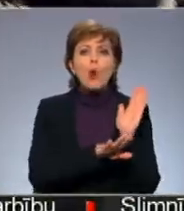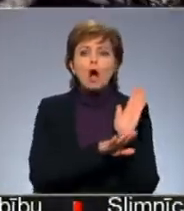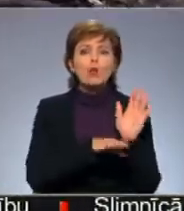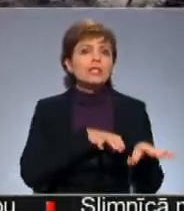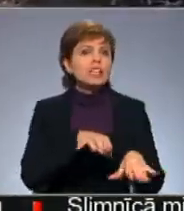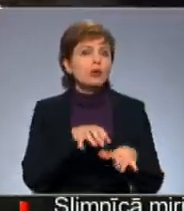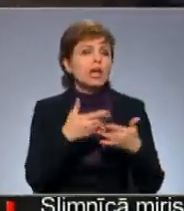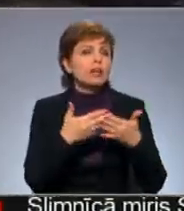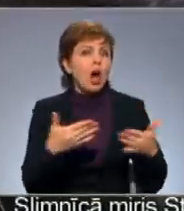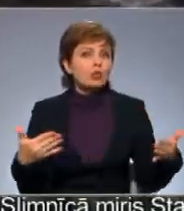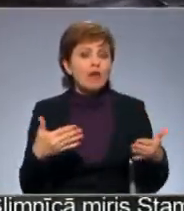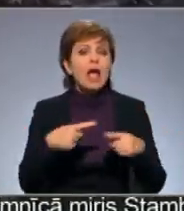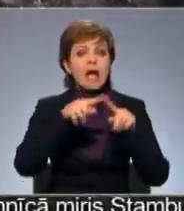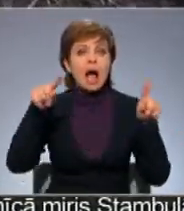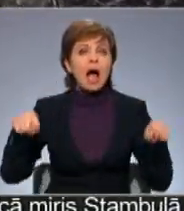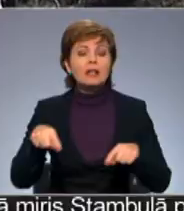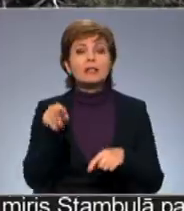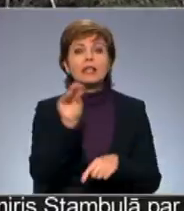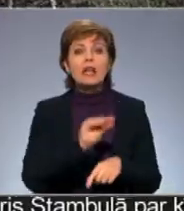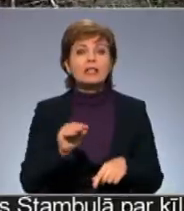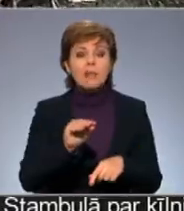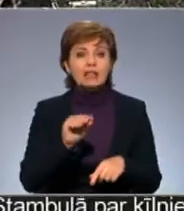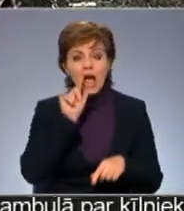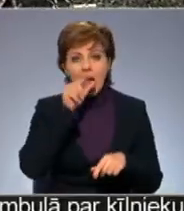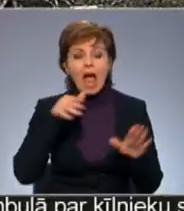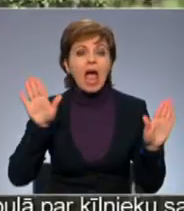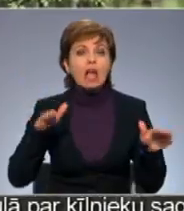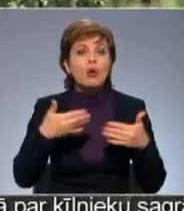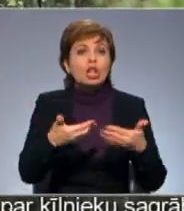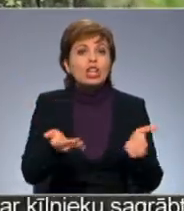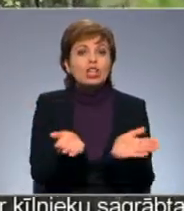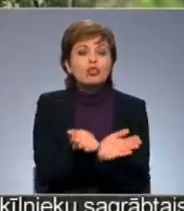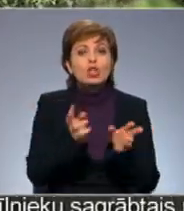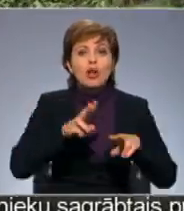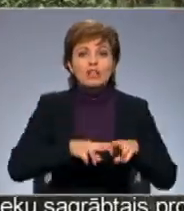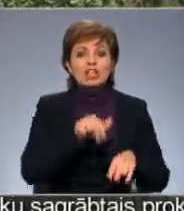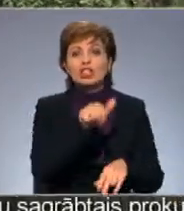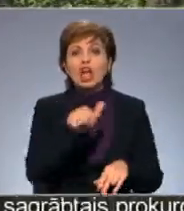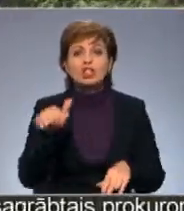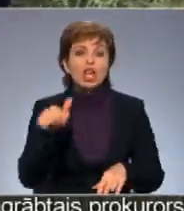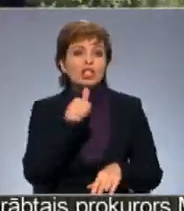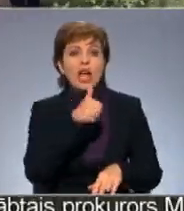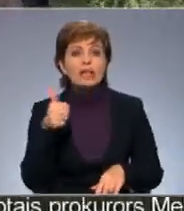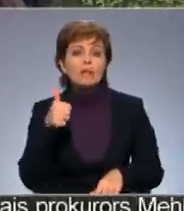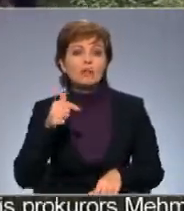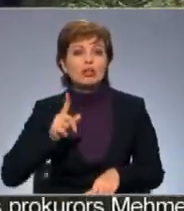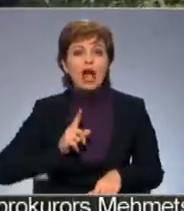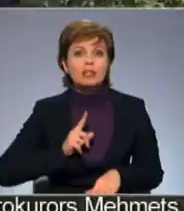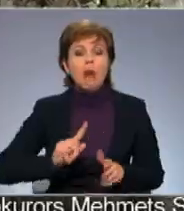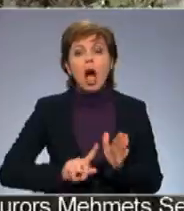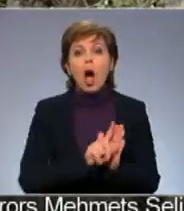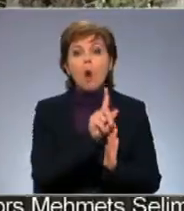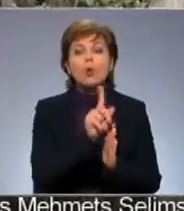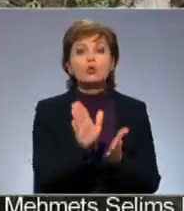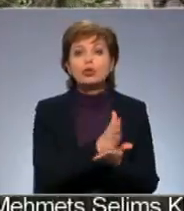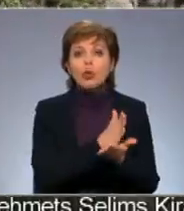Tagad kārtē iezīmētas piecas mazo ērgļu liksdošanas vietas, 66 Latvijā īpaša aizsargājumu augu sugas